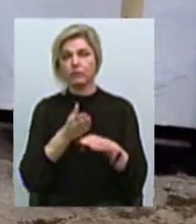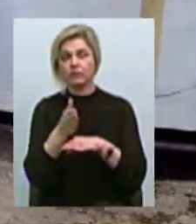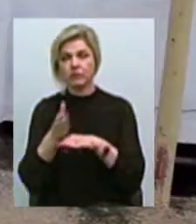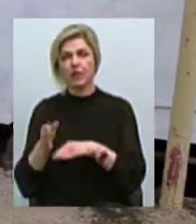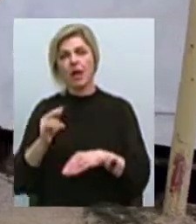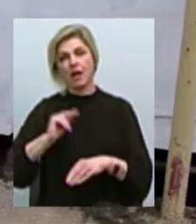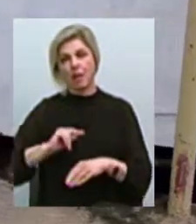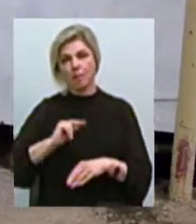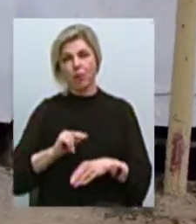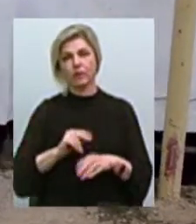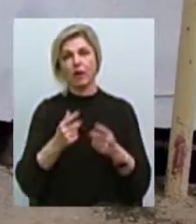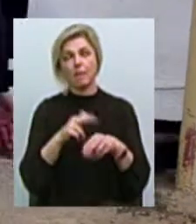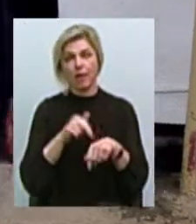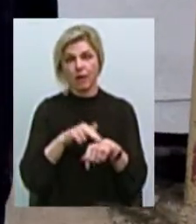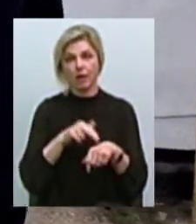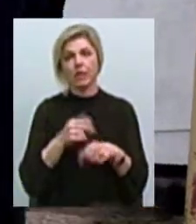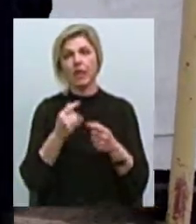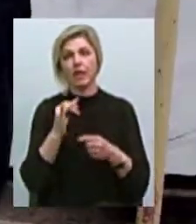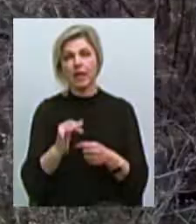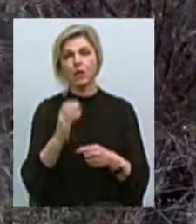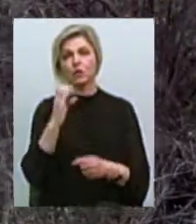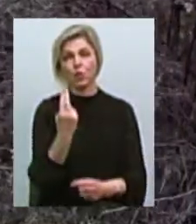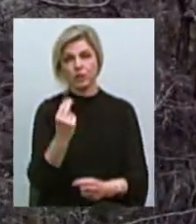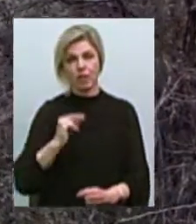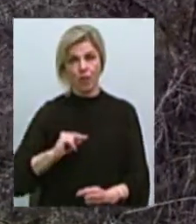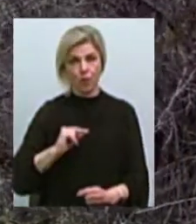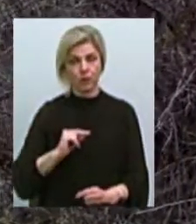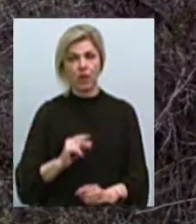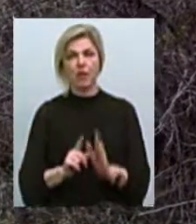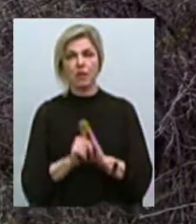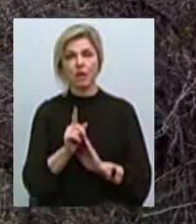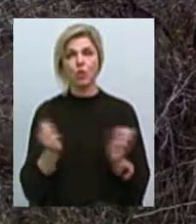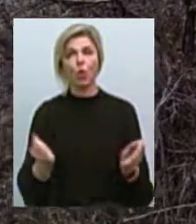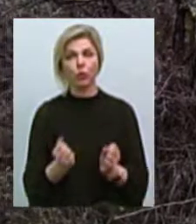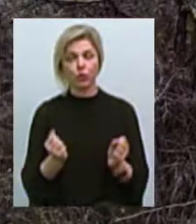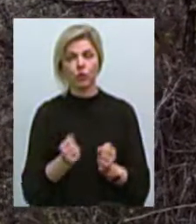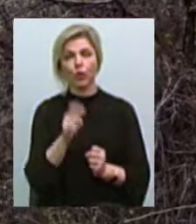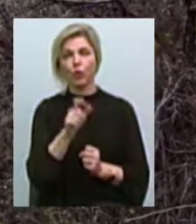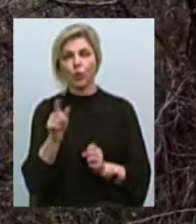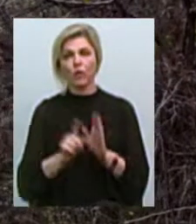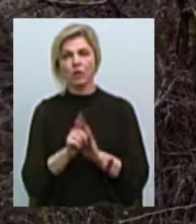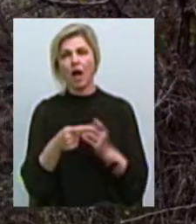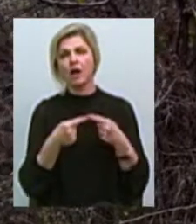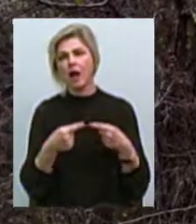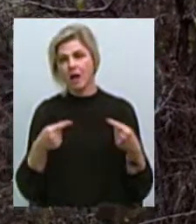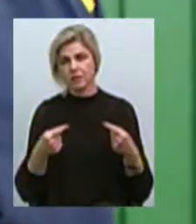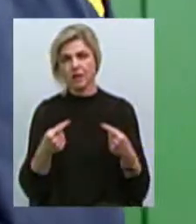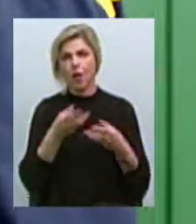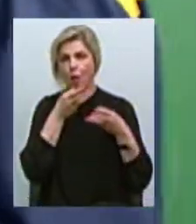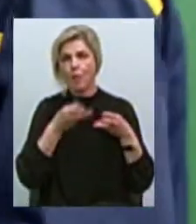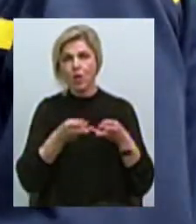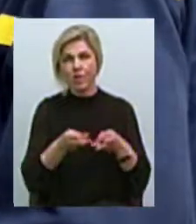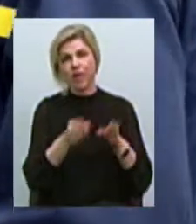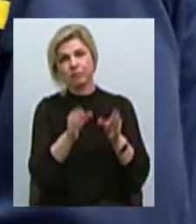місцевих правоохоронних органів та соціальні працівники. З настанням холодів люди почали різними способами обігрівати